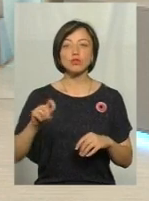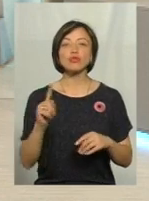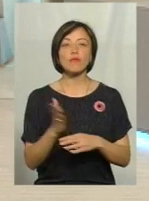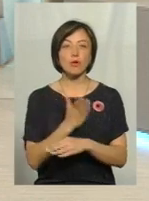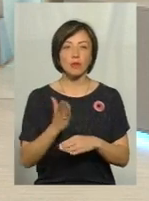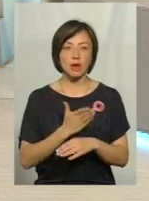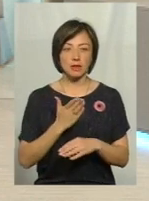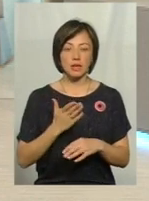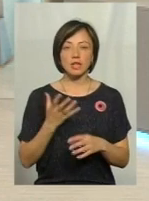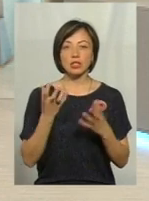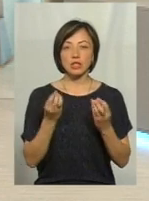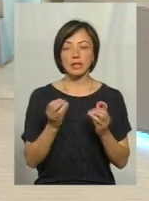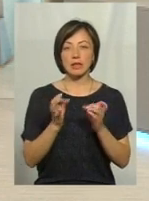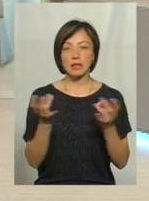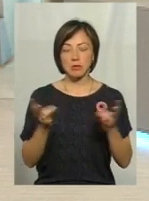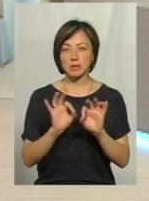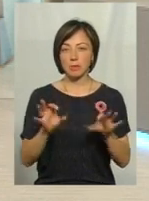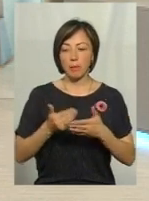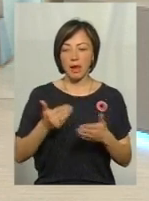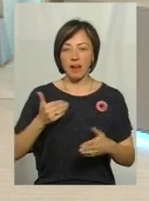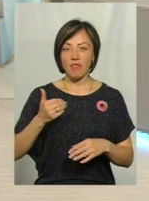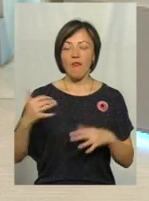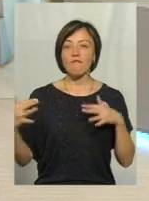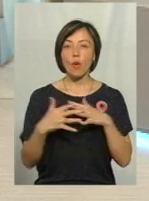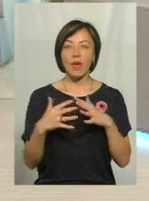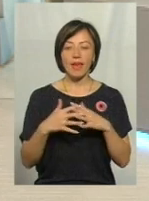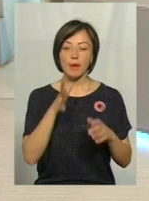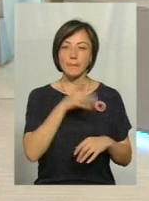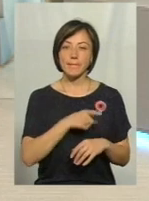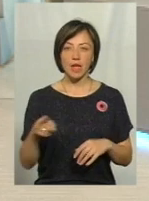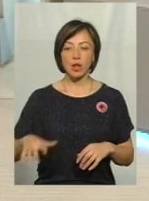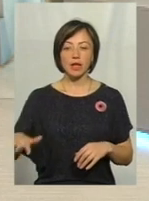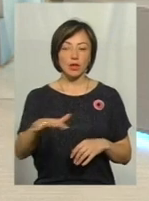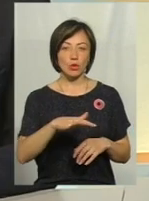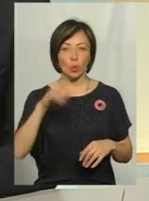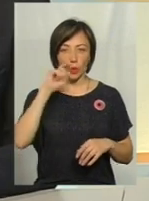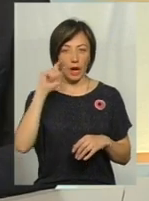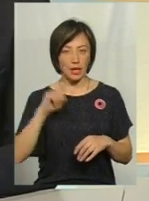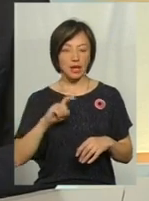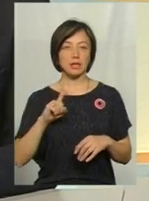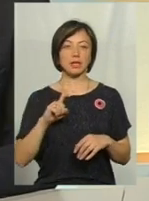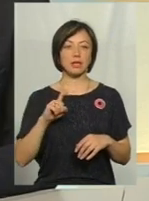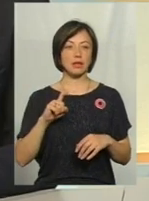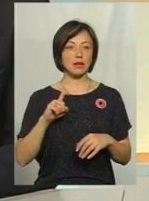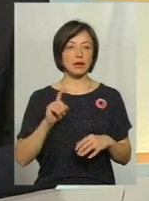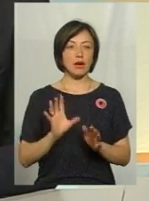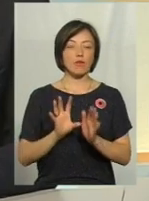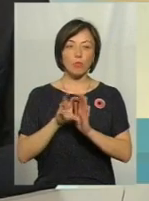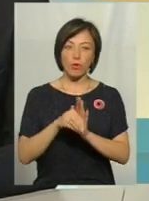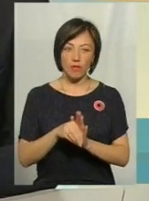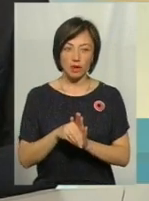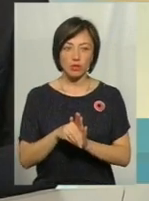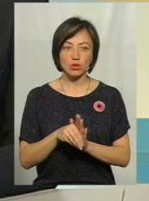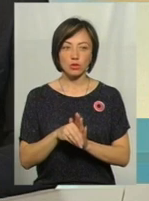сказати, що передвоєнний період було на території України, не тільки нашої області, а на території України, впроваджено